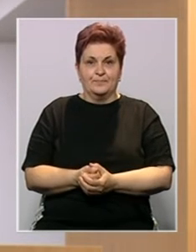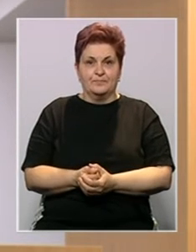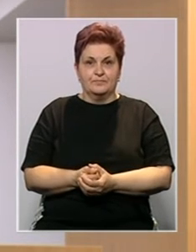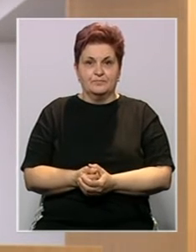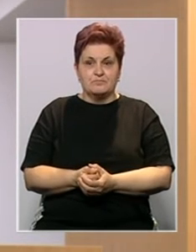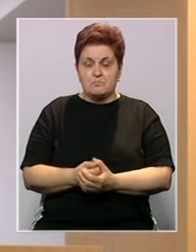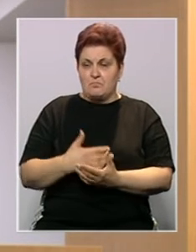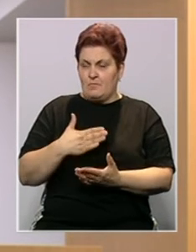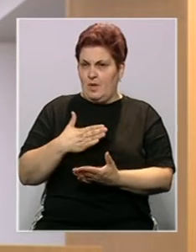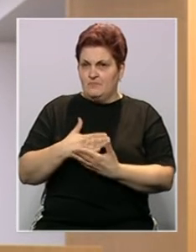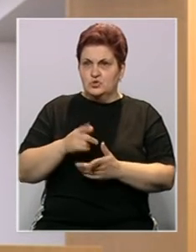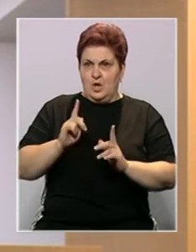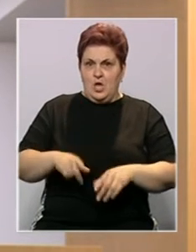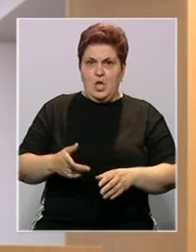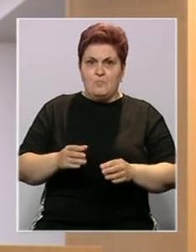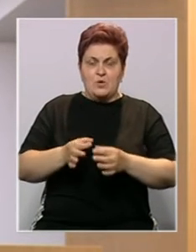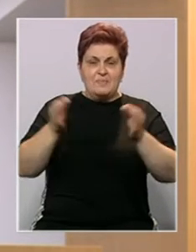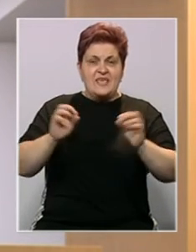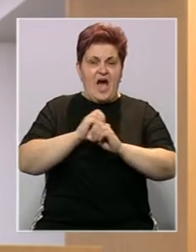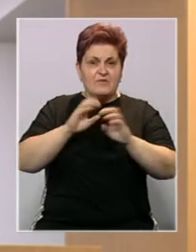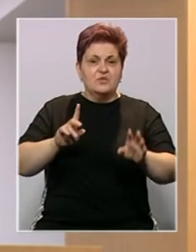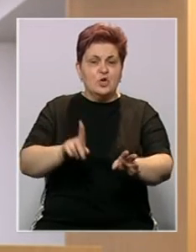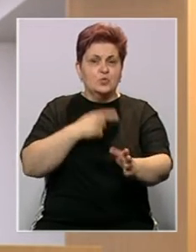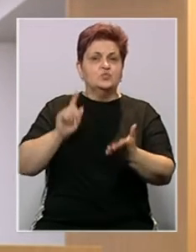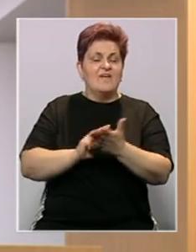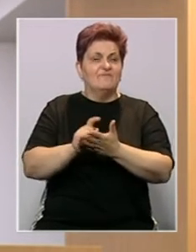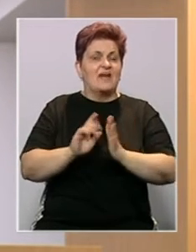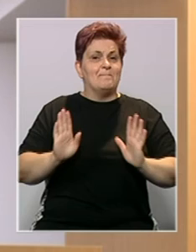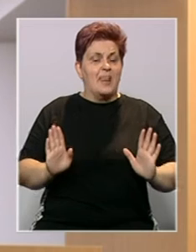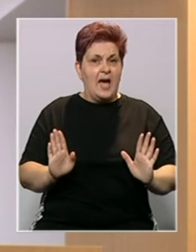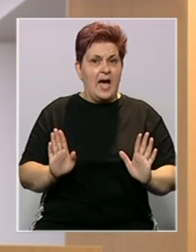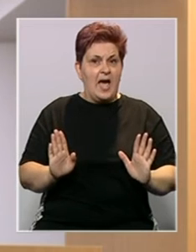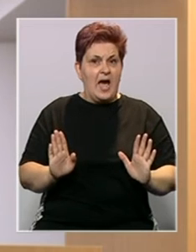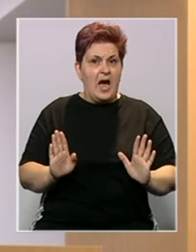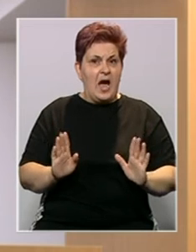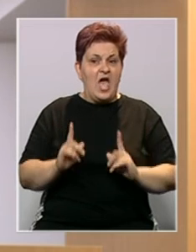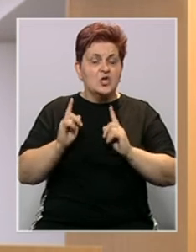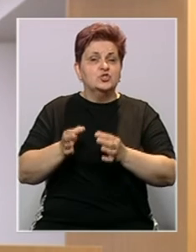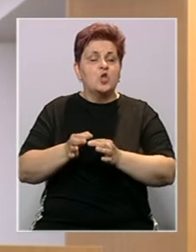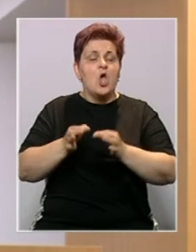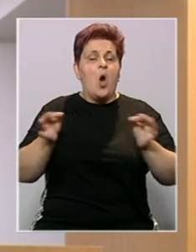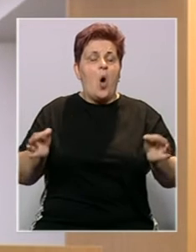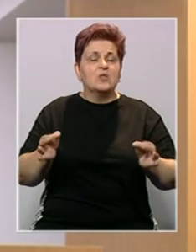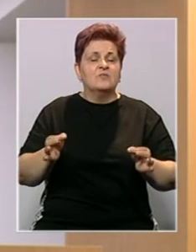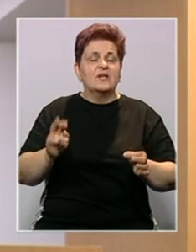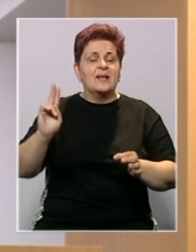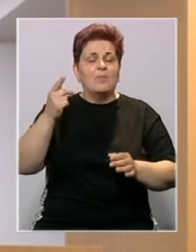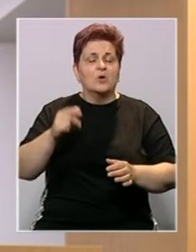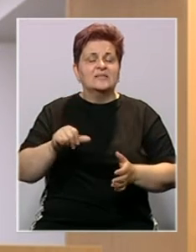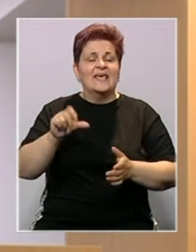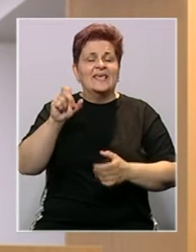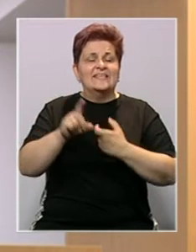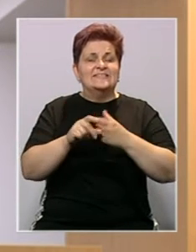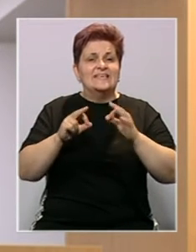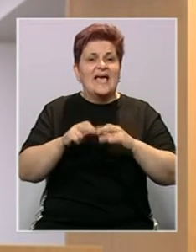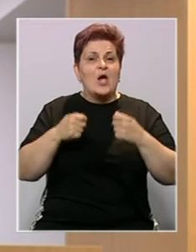Već moram javno sloba vijesti, jer da već duže je vremena stoji otvoreni poziv Centralne izborne komisije Bosne